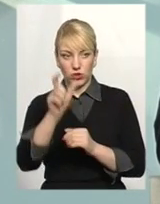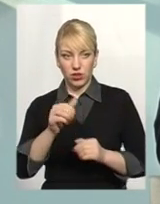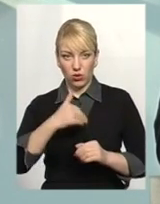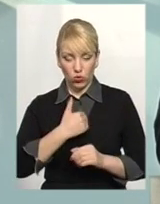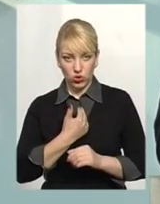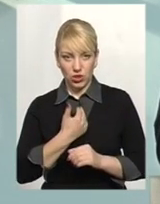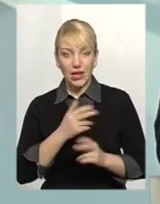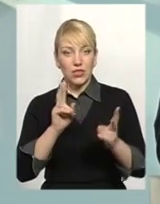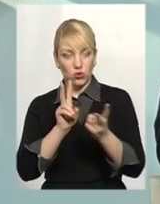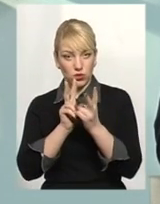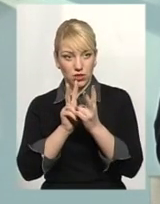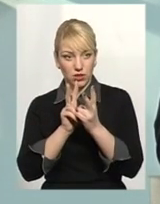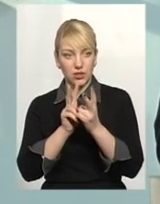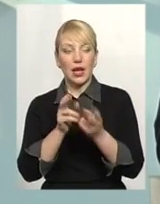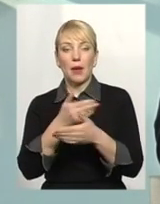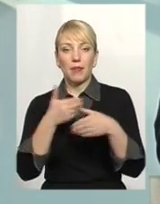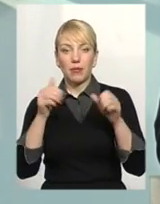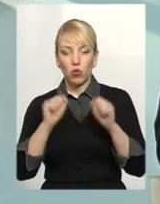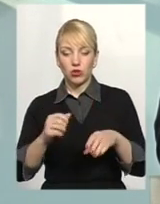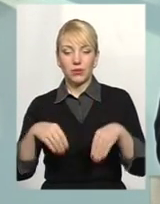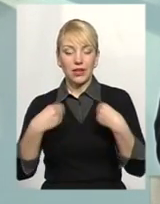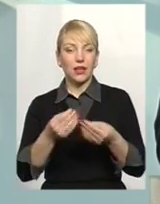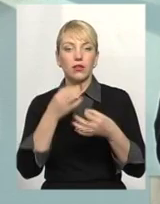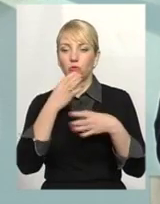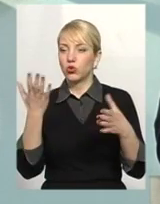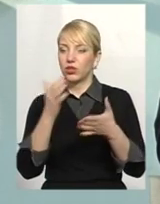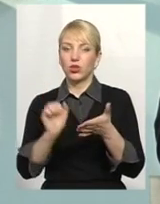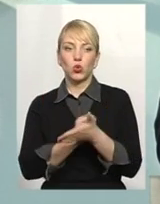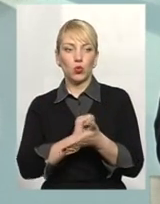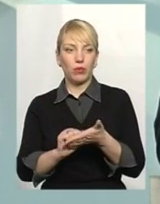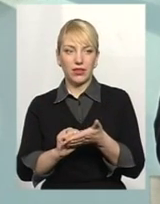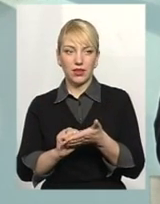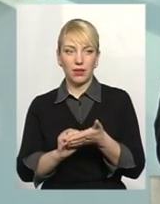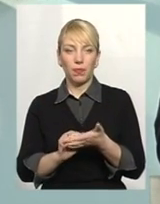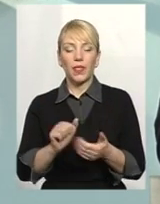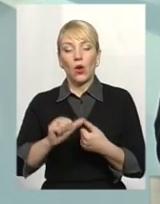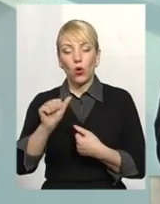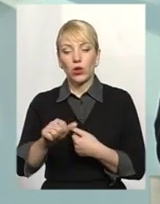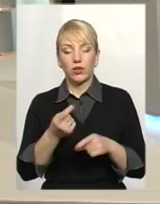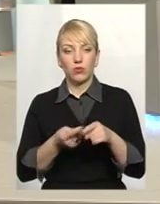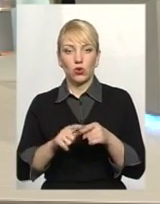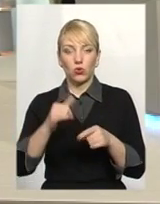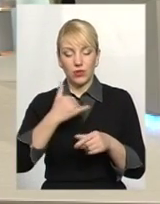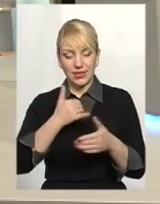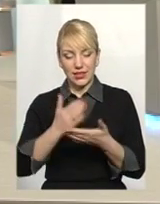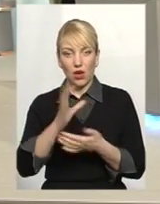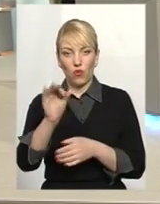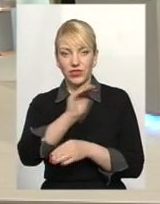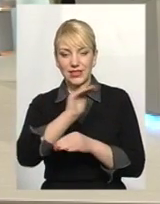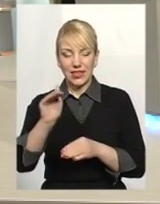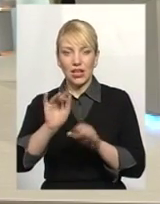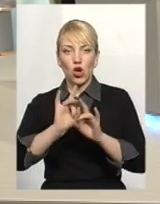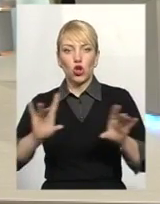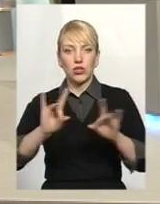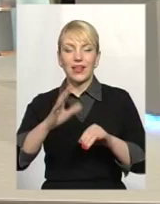зустрітися, ми можемо надати будь-які документи. Крім того, в нас є офіційні роз'яснення